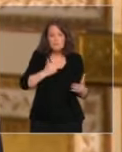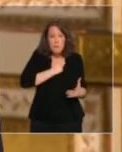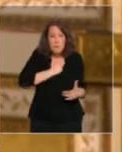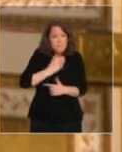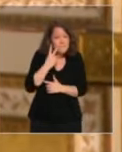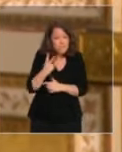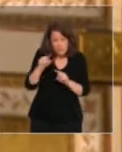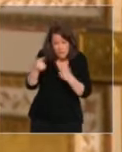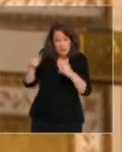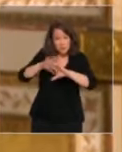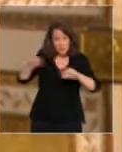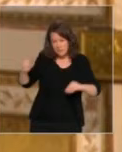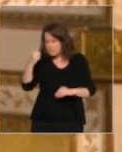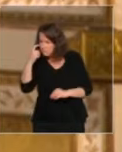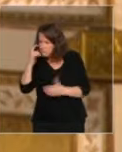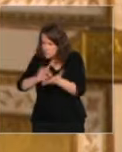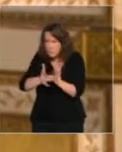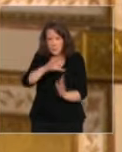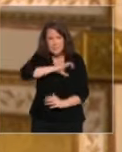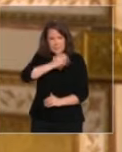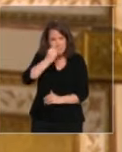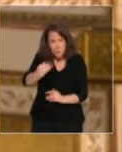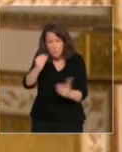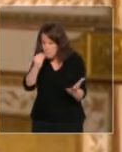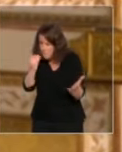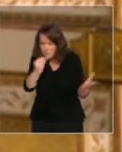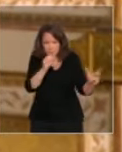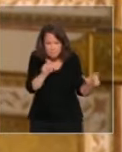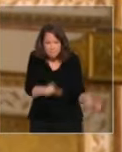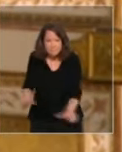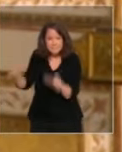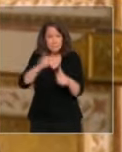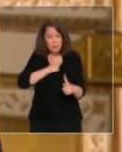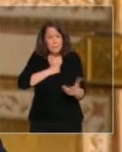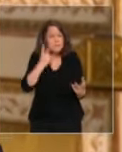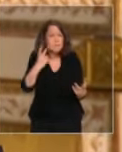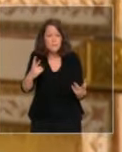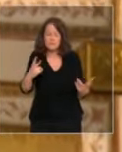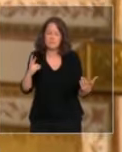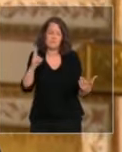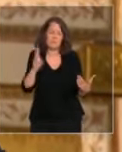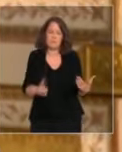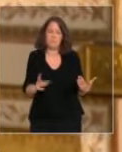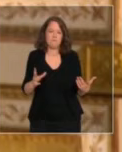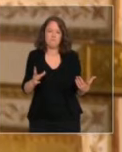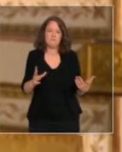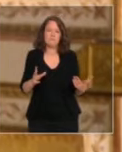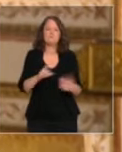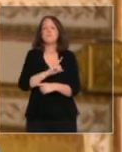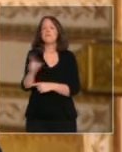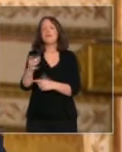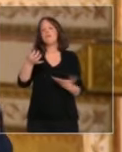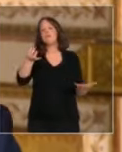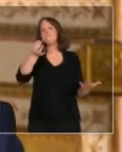que tout était essayé dans les meilleurs délais et avec rigueur. Il ne s'agit pas de donner un traitement